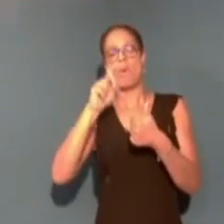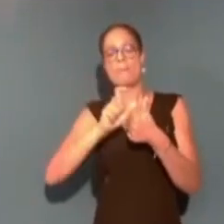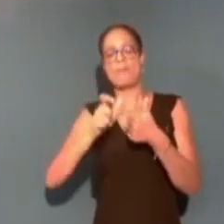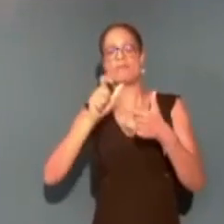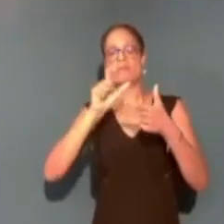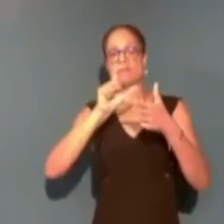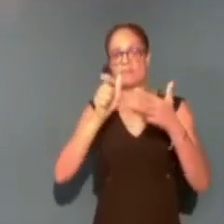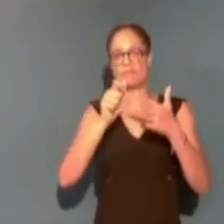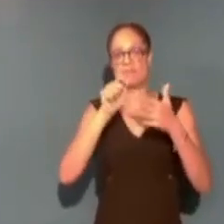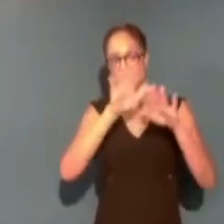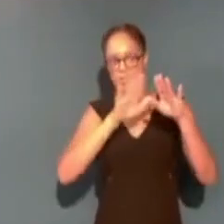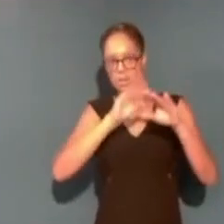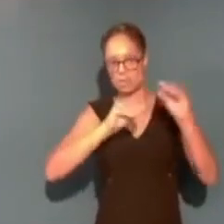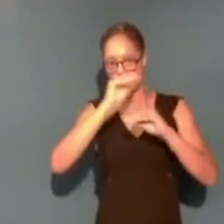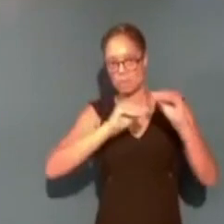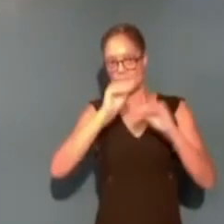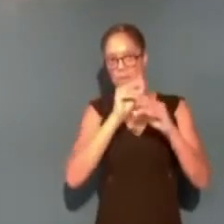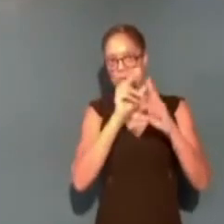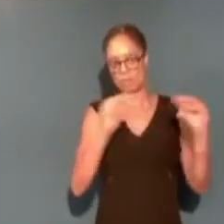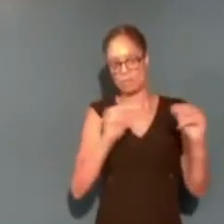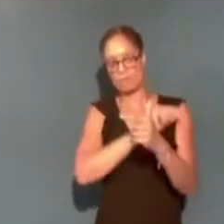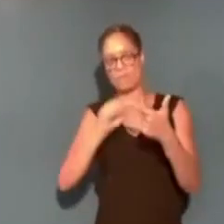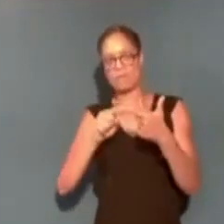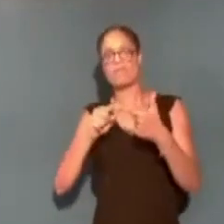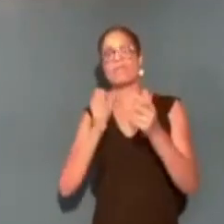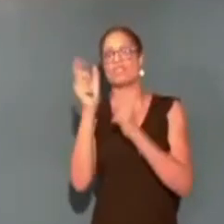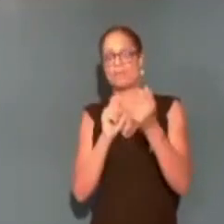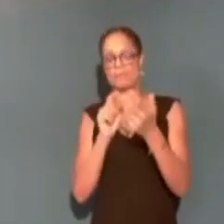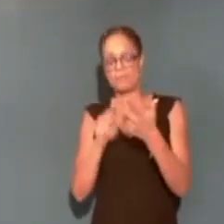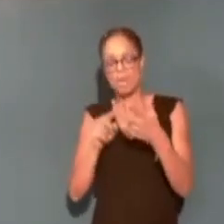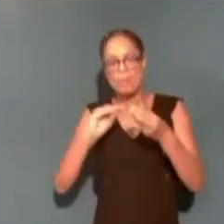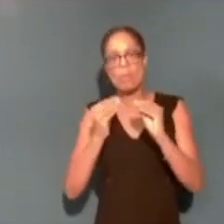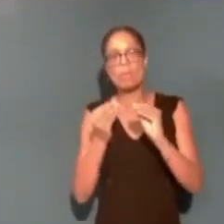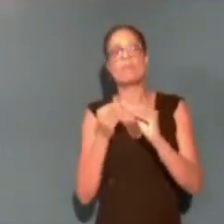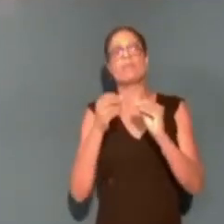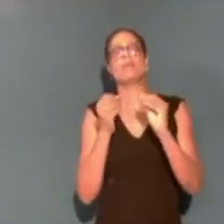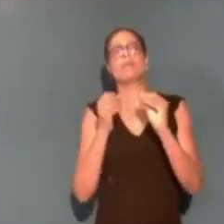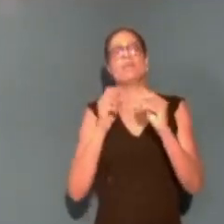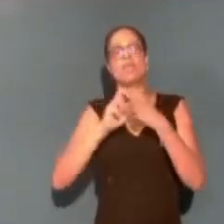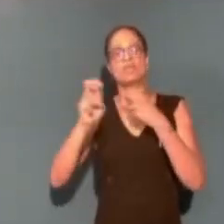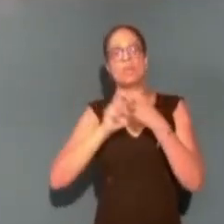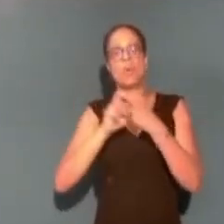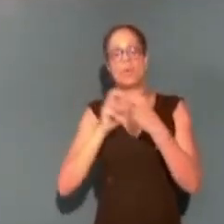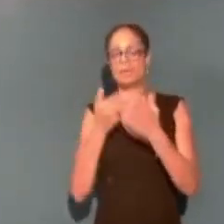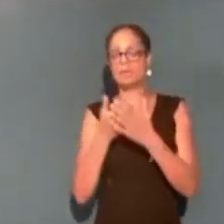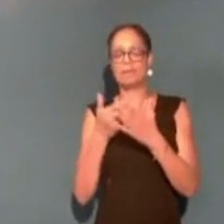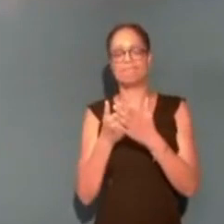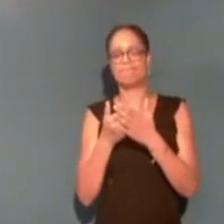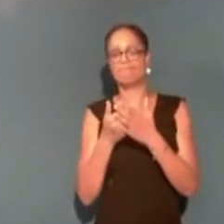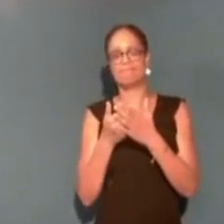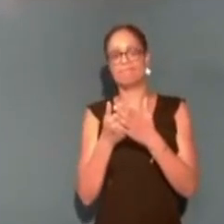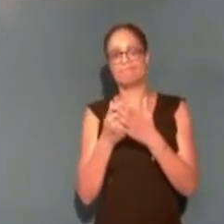déchets, d'autre part, j'ai suévalorisation des déchets, le problème du transport, ces problèmes-là vont être des frais, justement,